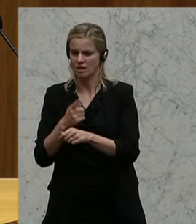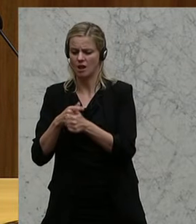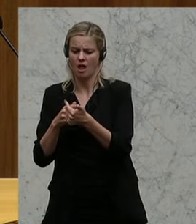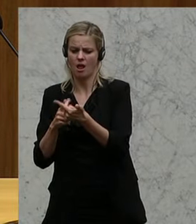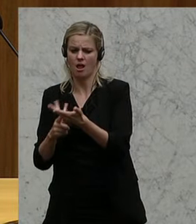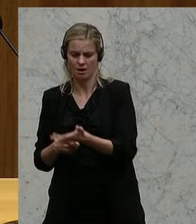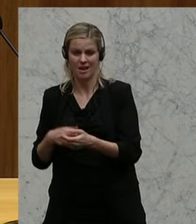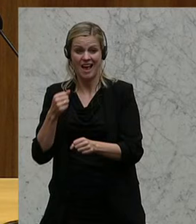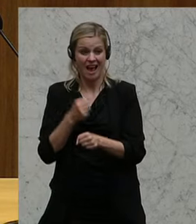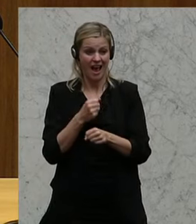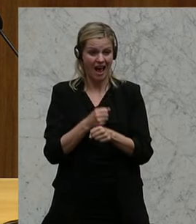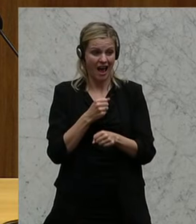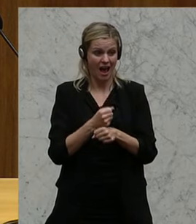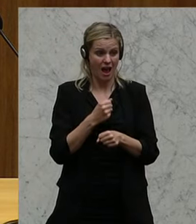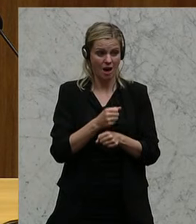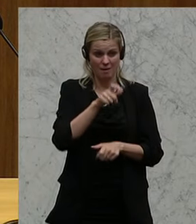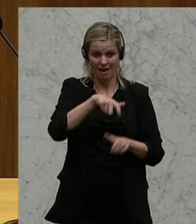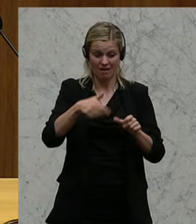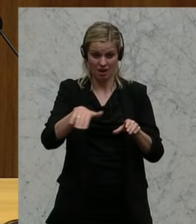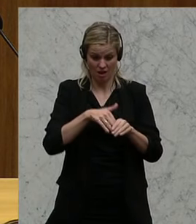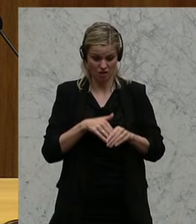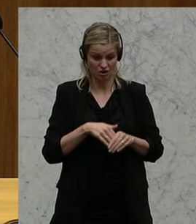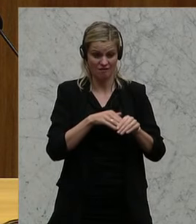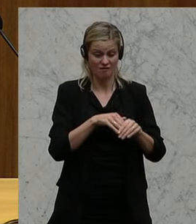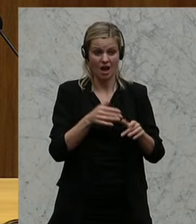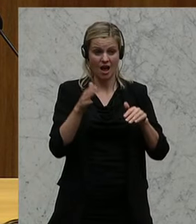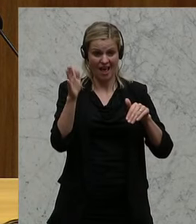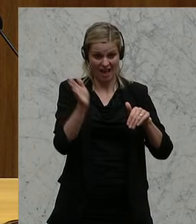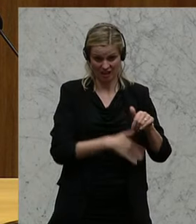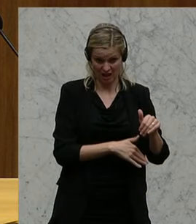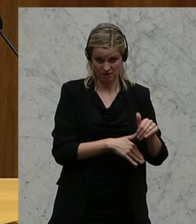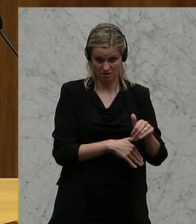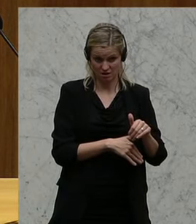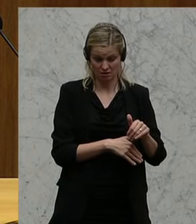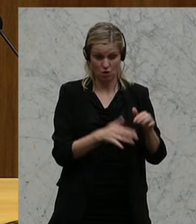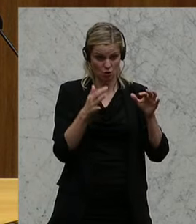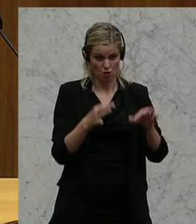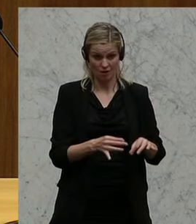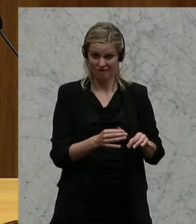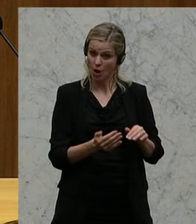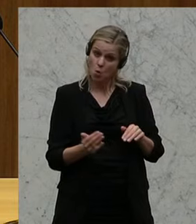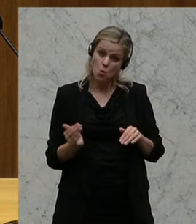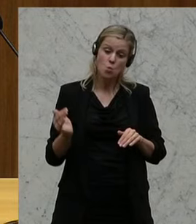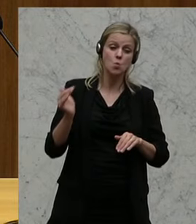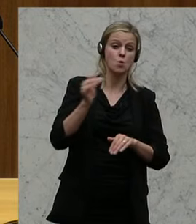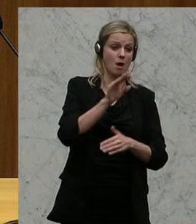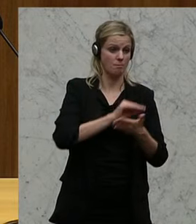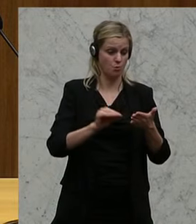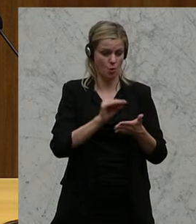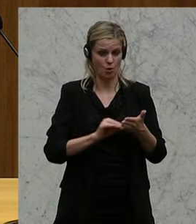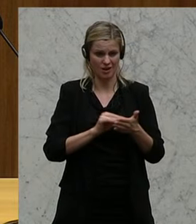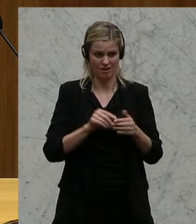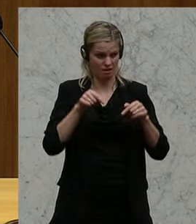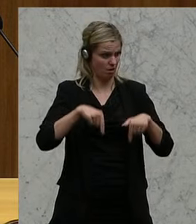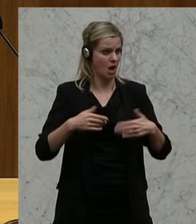die Arbeitnehmer, er in Österreich hatte, entlassen. Das heißt, man schafft mit einer Überbürokratie, und das machen